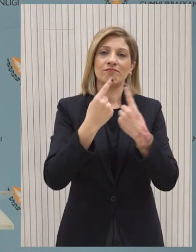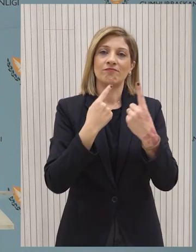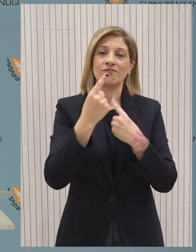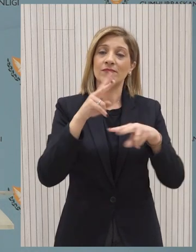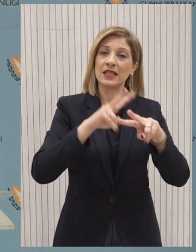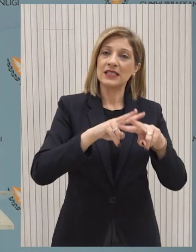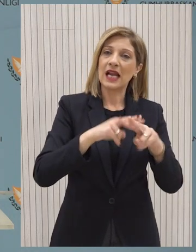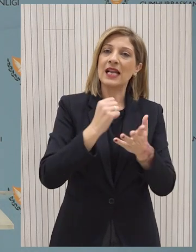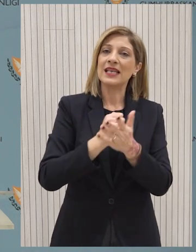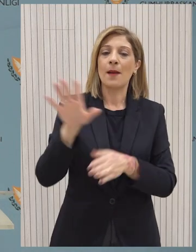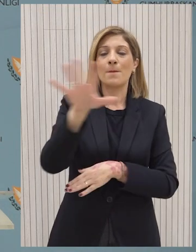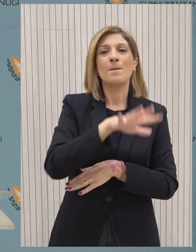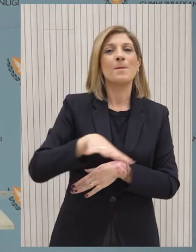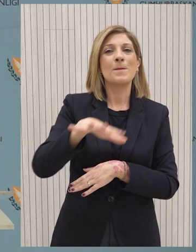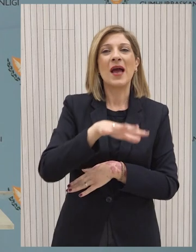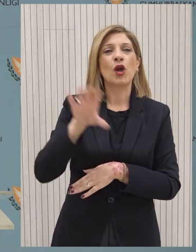στη Γάση.